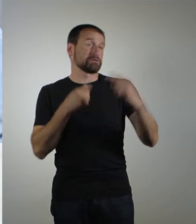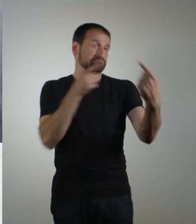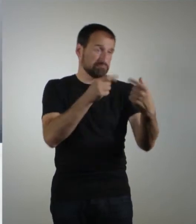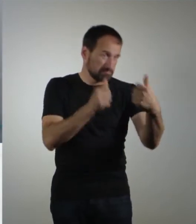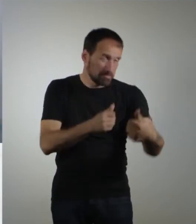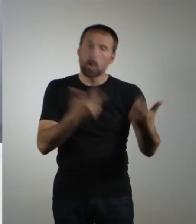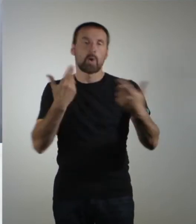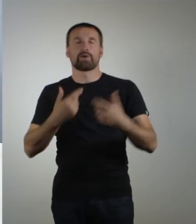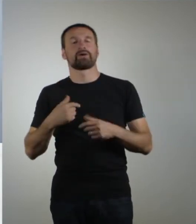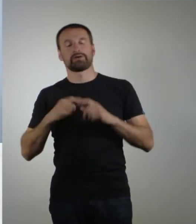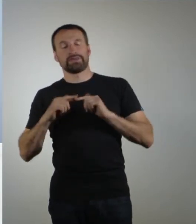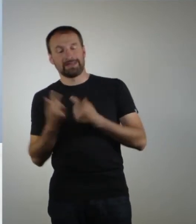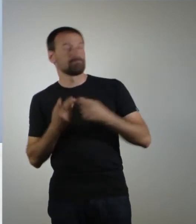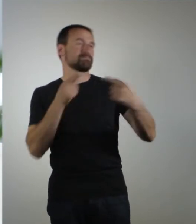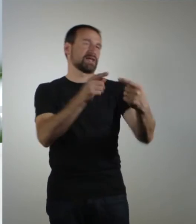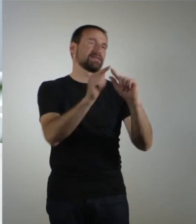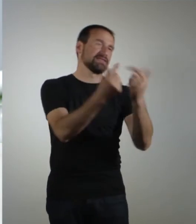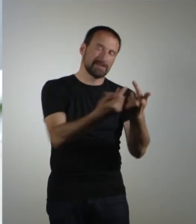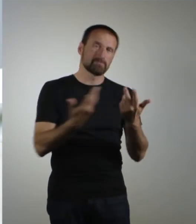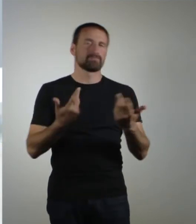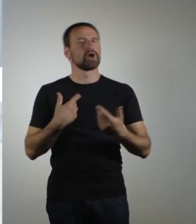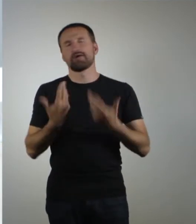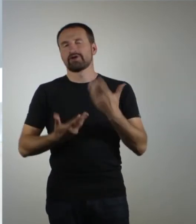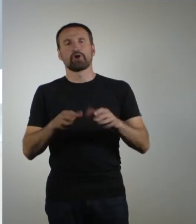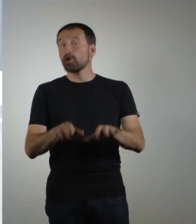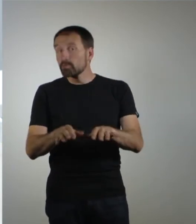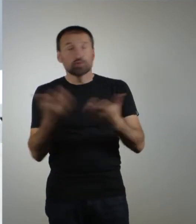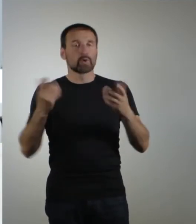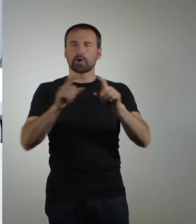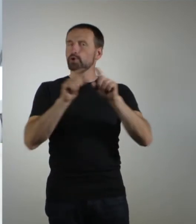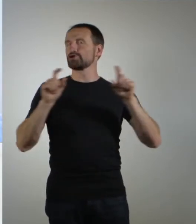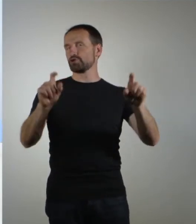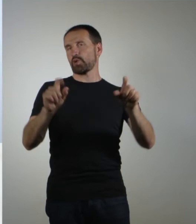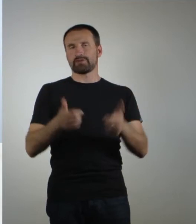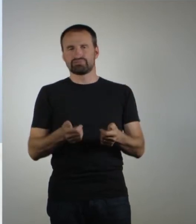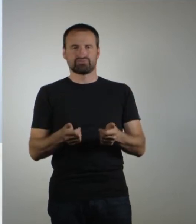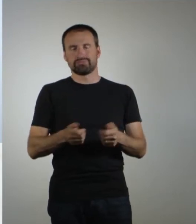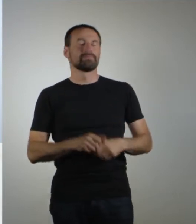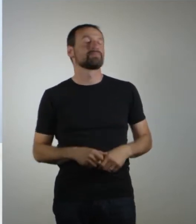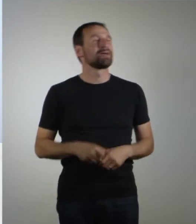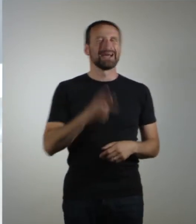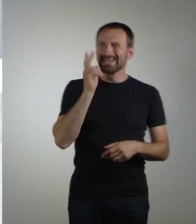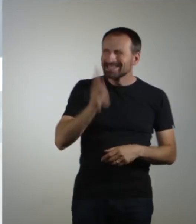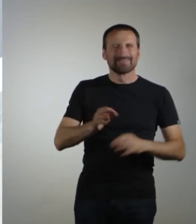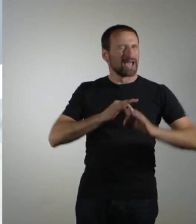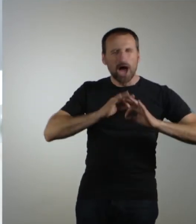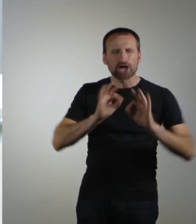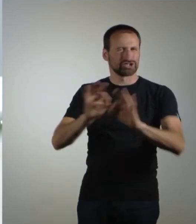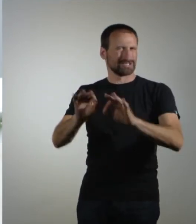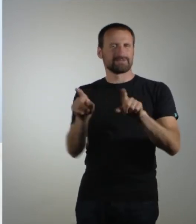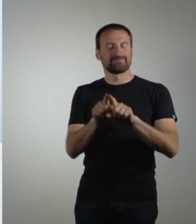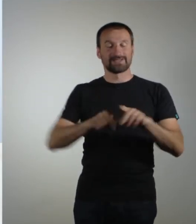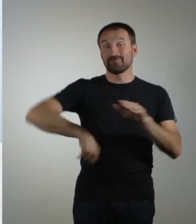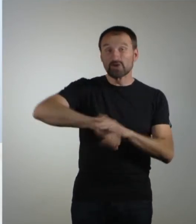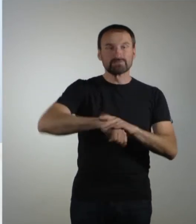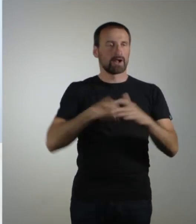Team und spielst am Computer oder Konsole. Und das Tolle daran ist halt, dass es so unfassbar ansteckend ist. Das ist halt, wie wenn man Fußball spielt. Man schießt ein Tor und dann will man